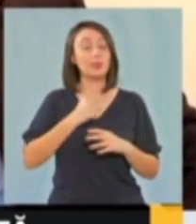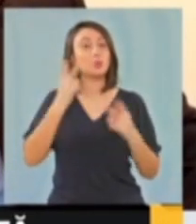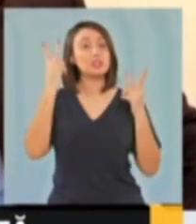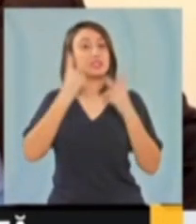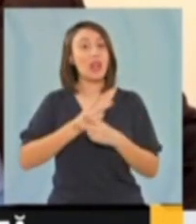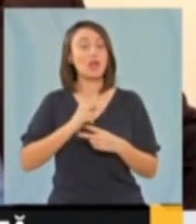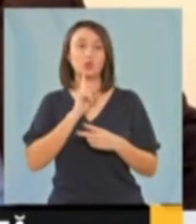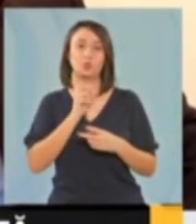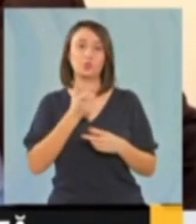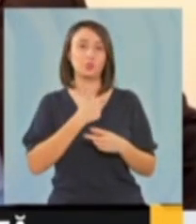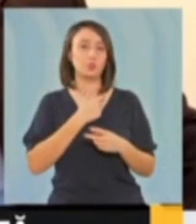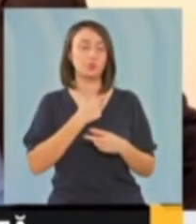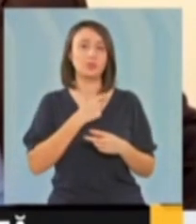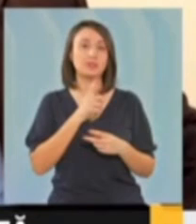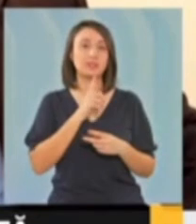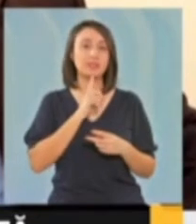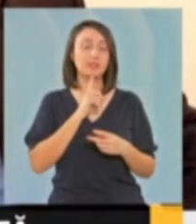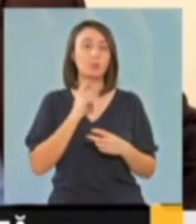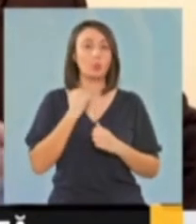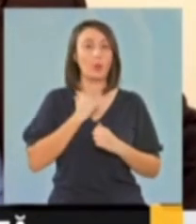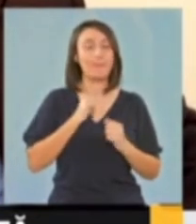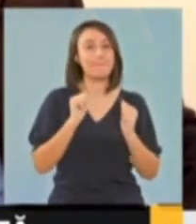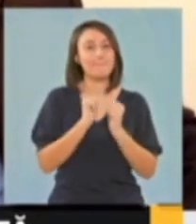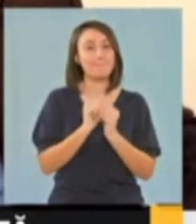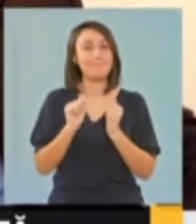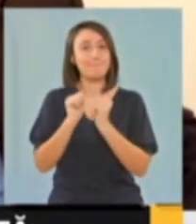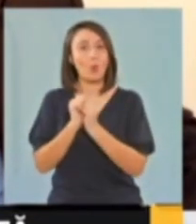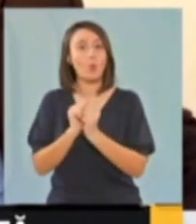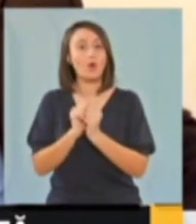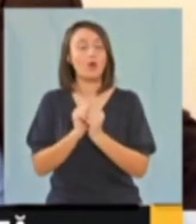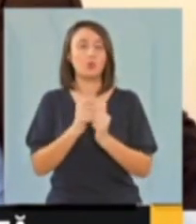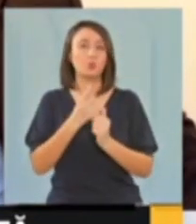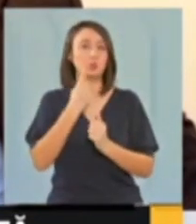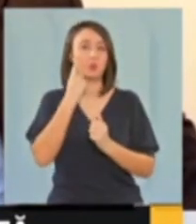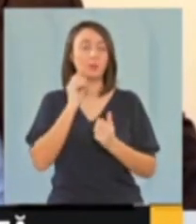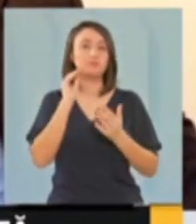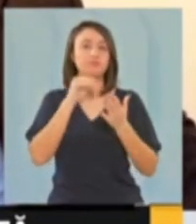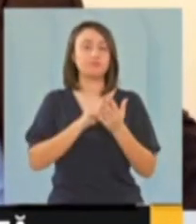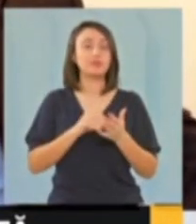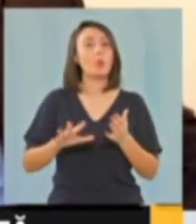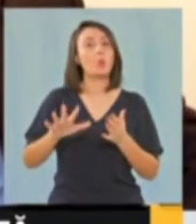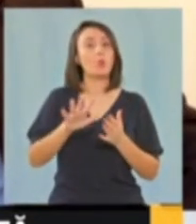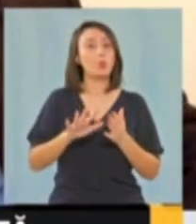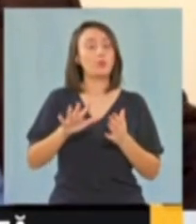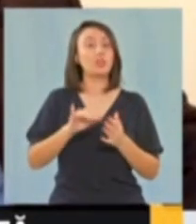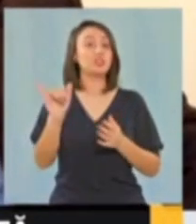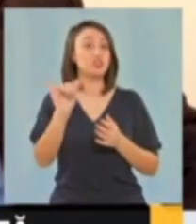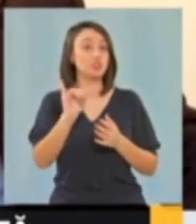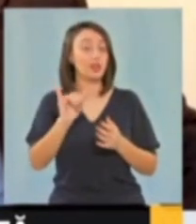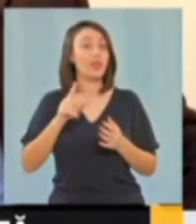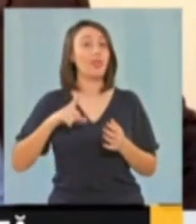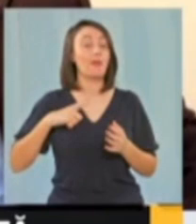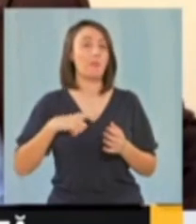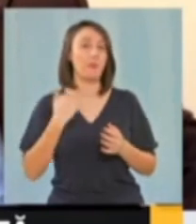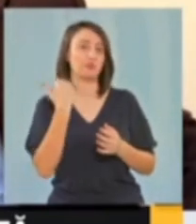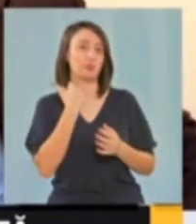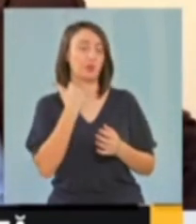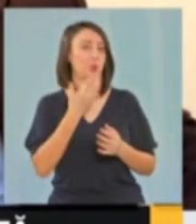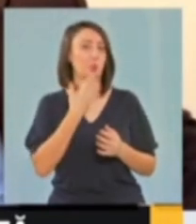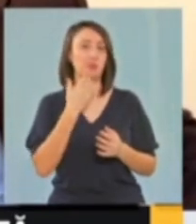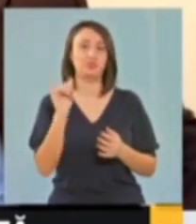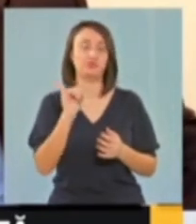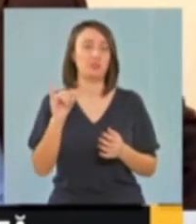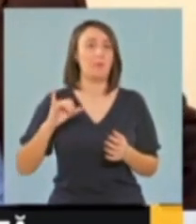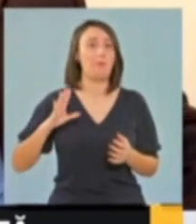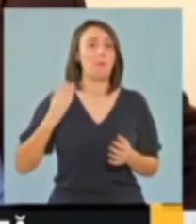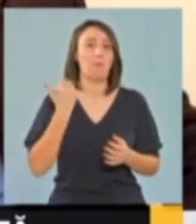înțeleagă că nu putem decât, umăr la umăr, nu încercând să funteze în spațiu public cine e mai șmecher. Nu există cine e